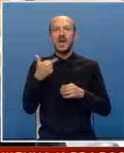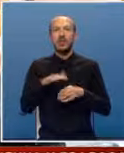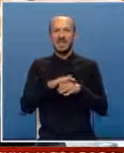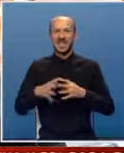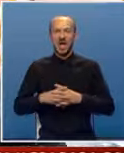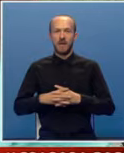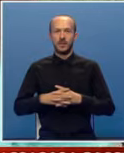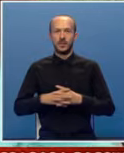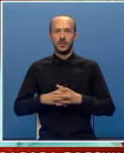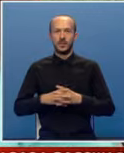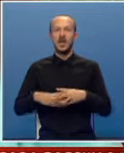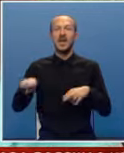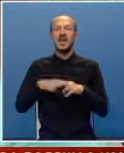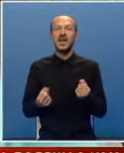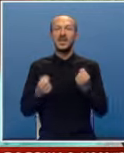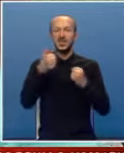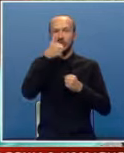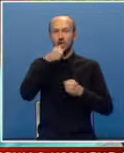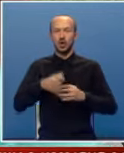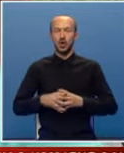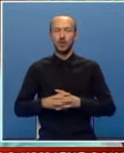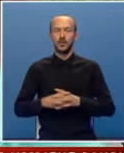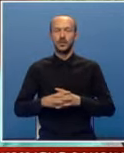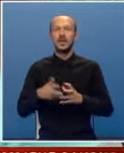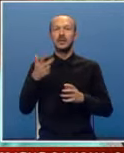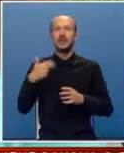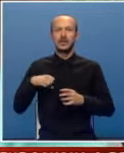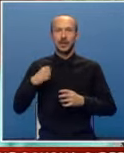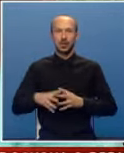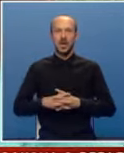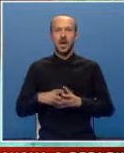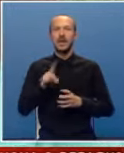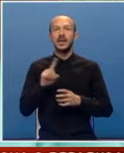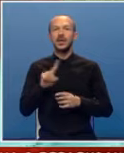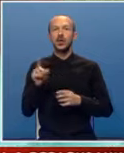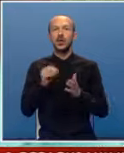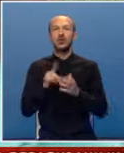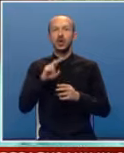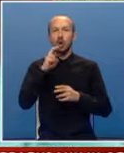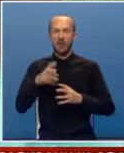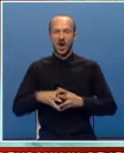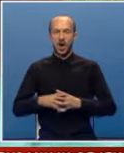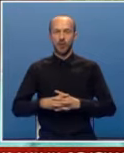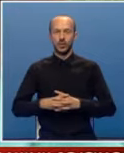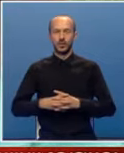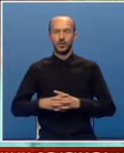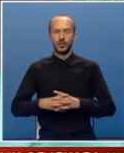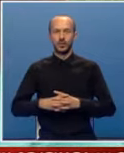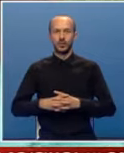mjeseca. Najteže je što za ovi 30 godina nikad niko još nije odgovarao i